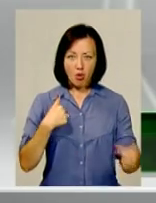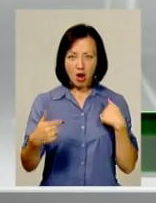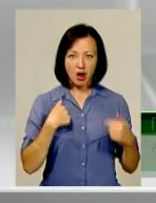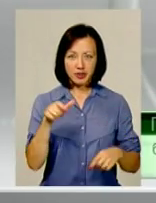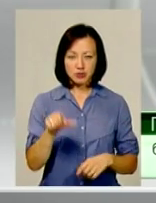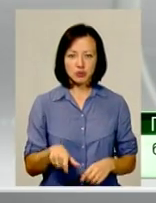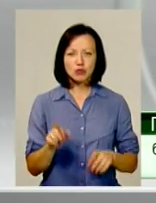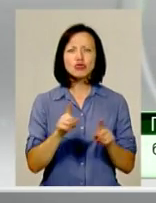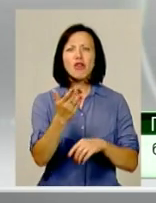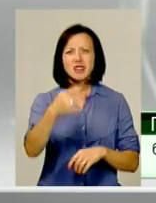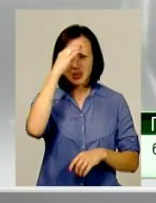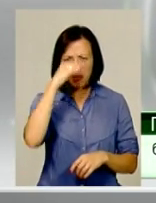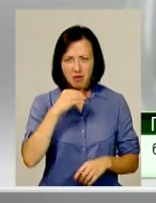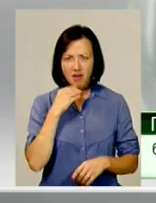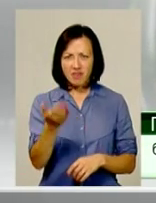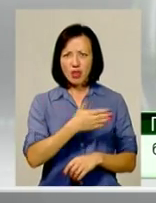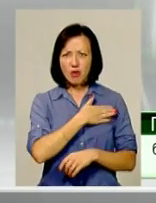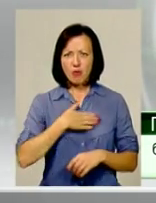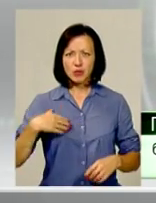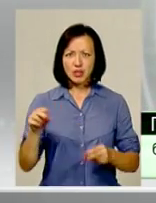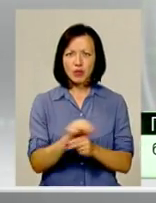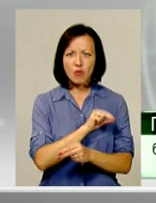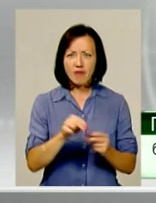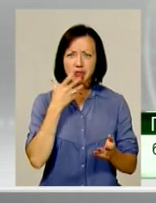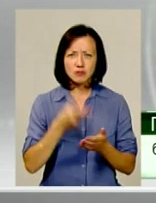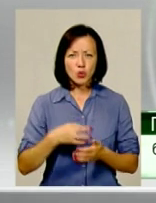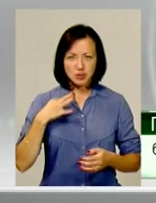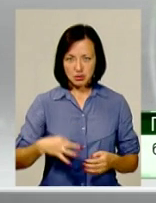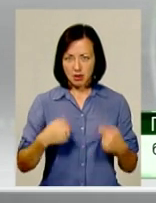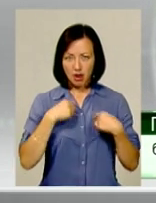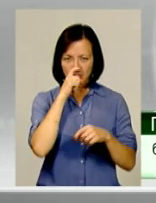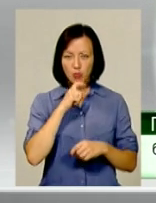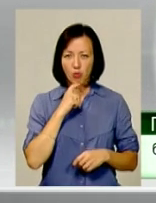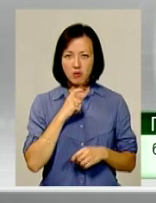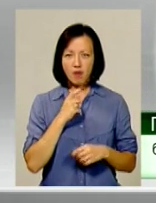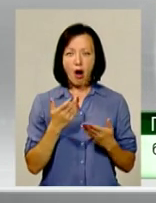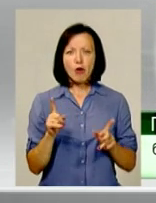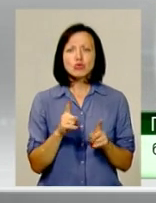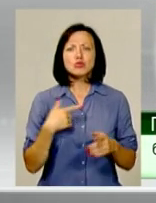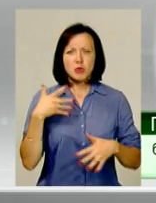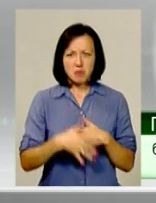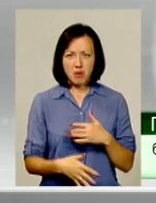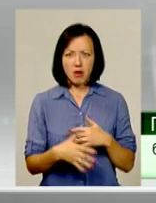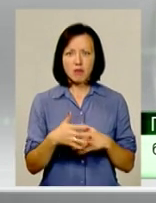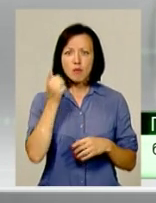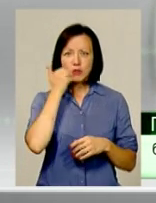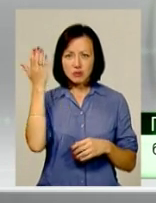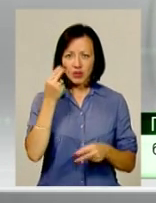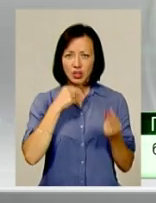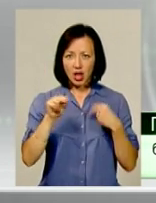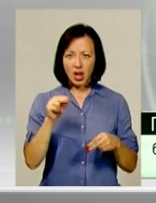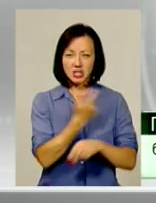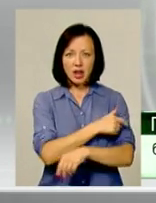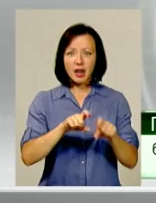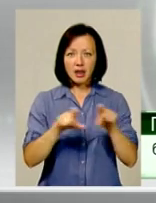Що ви за батько? Ви не хочете лікувати свого сина? Я не зрозумів. А він каже, що тут розуміти? В Москві найкраща